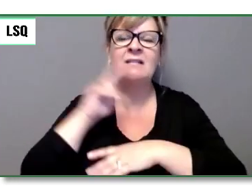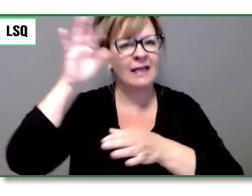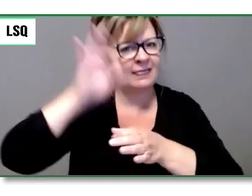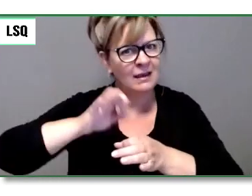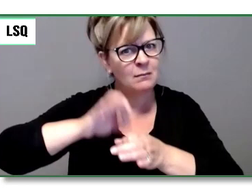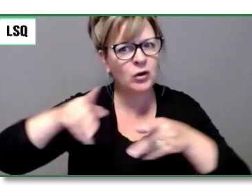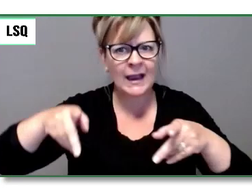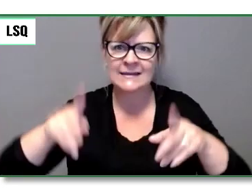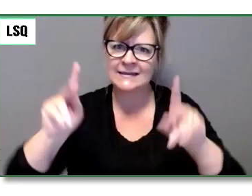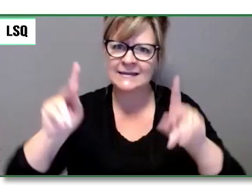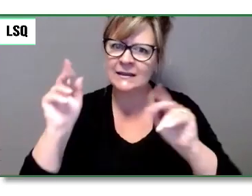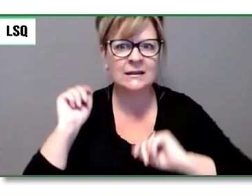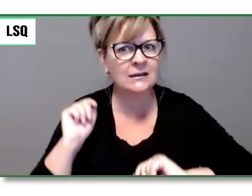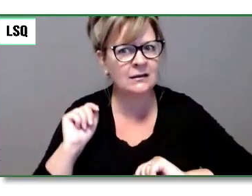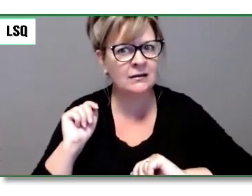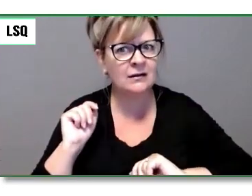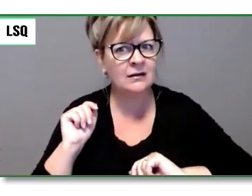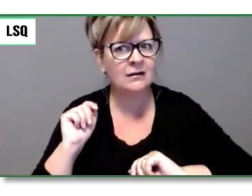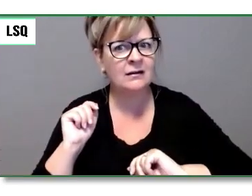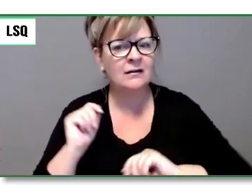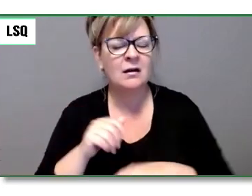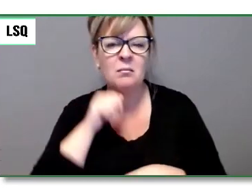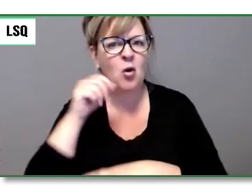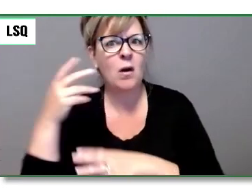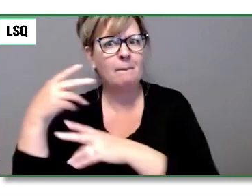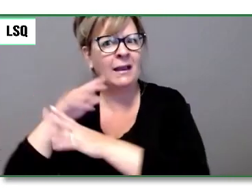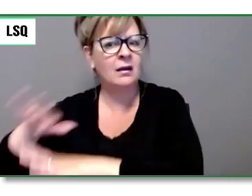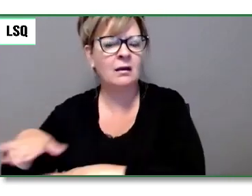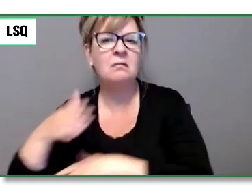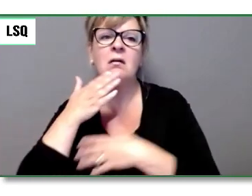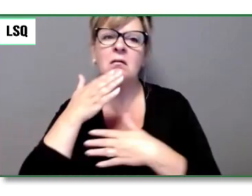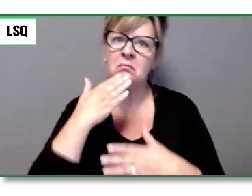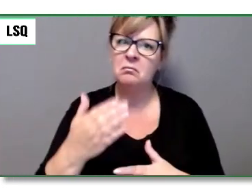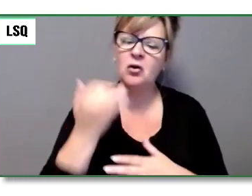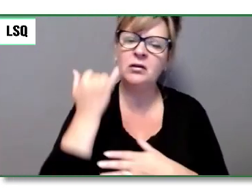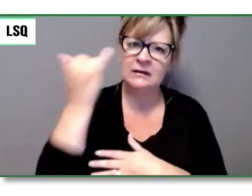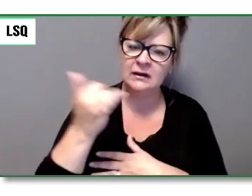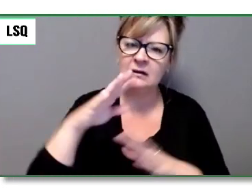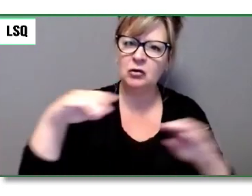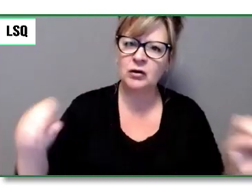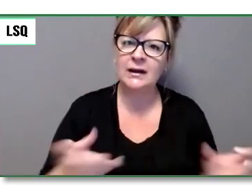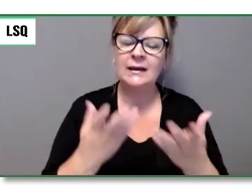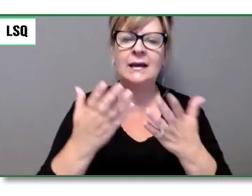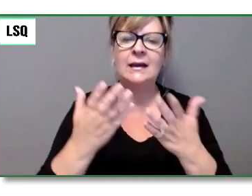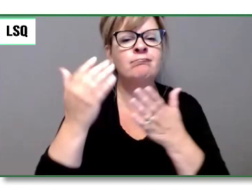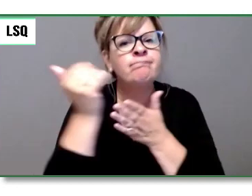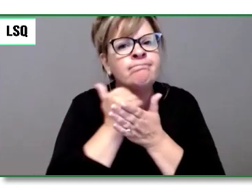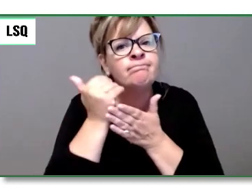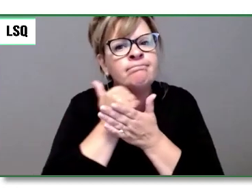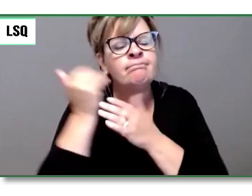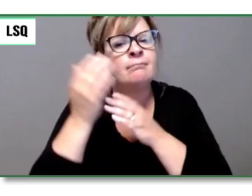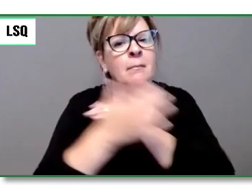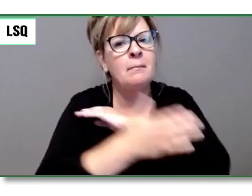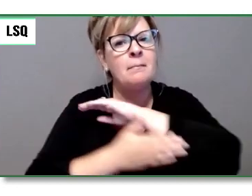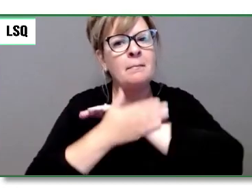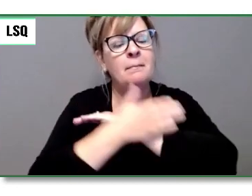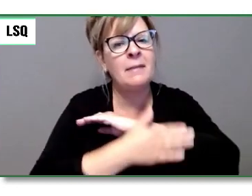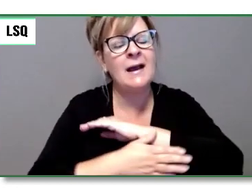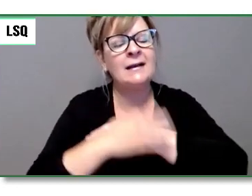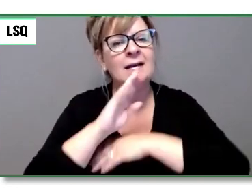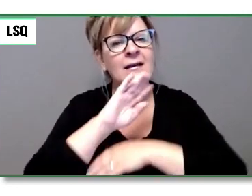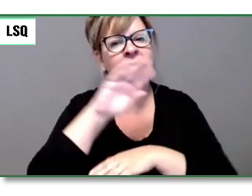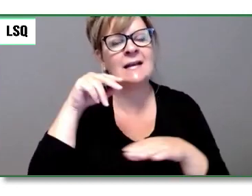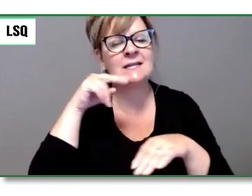Donc, les parcs nationaux ont été fondés avec l'idée que c'est pour tout le monde, mais lorsqu'on examine la façon dont on en parle,